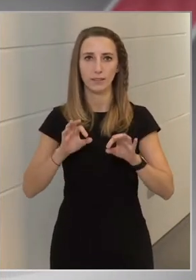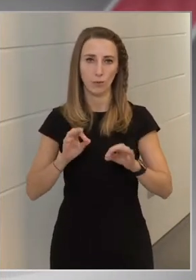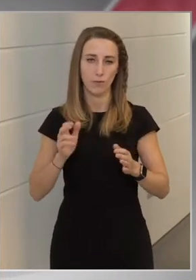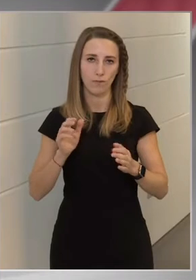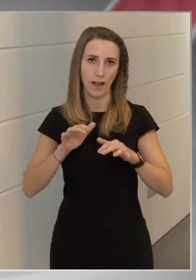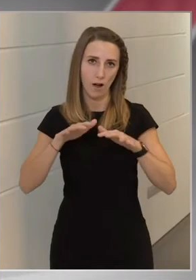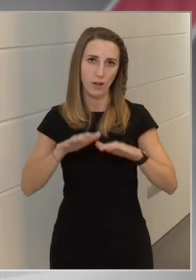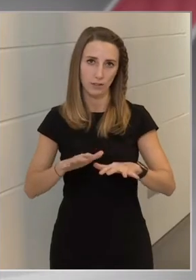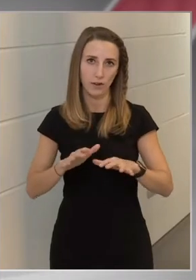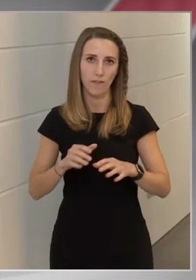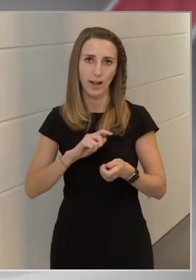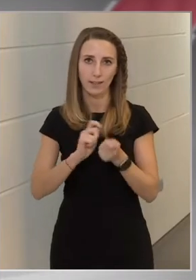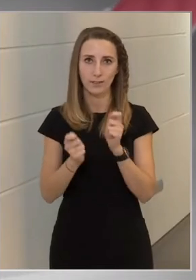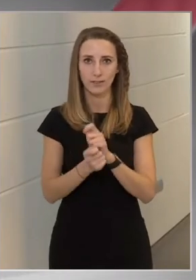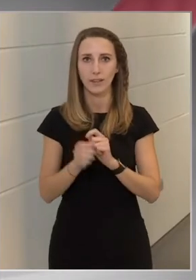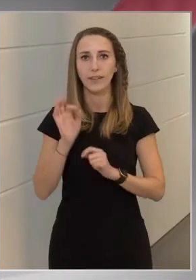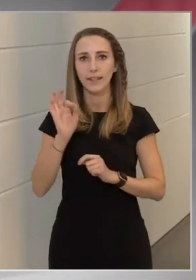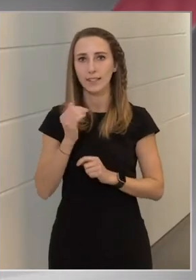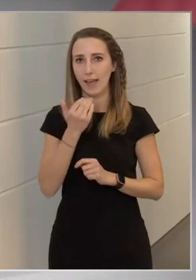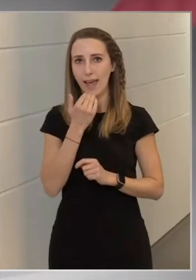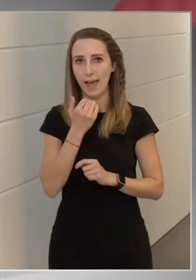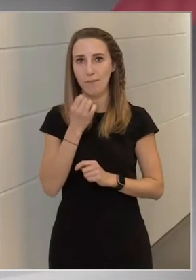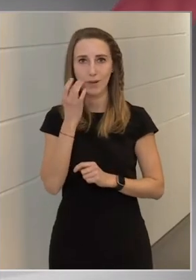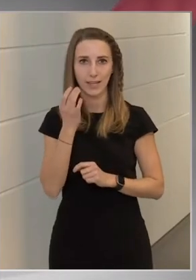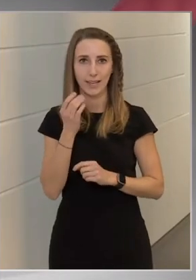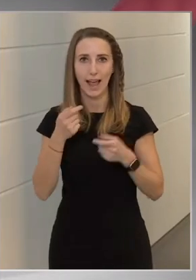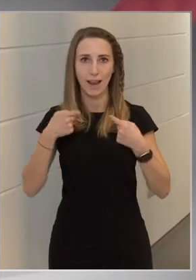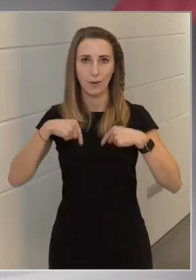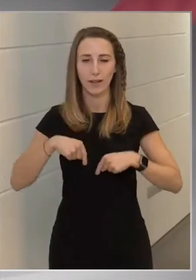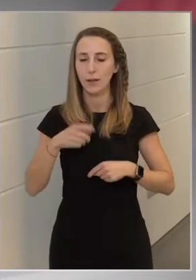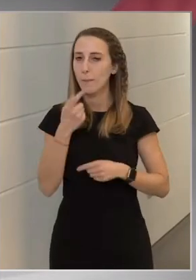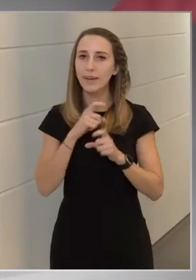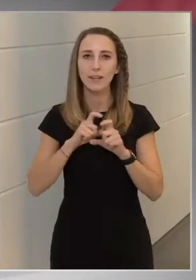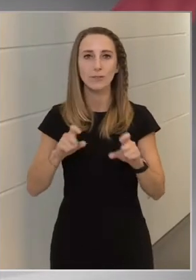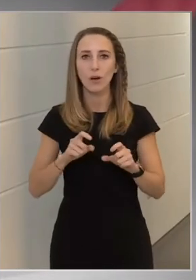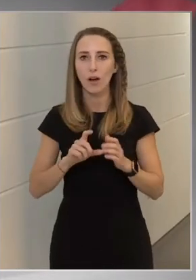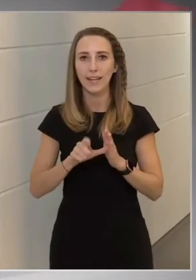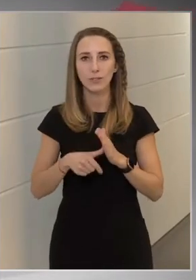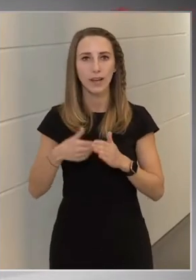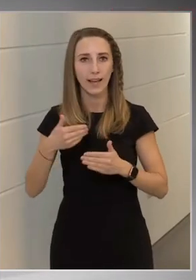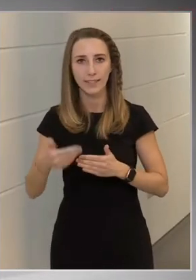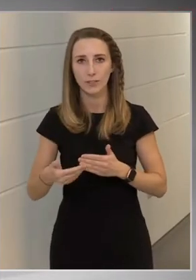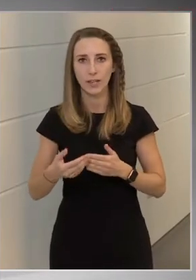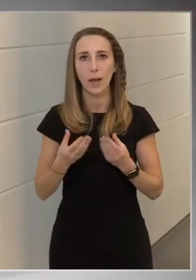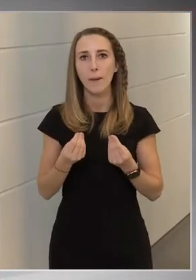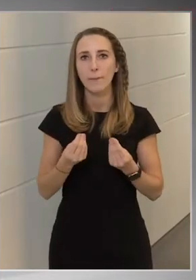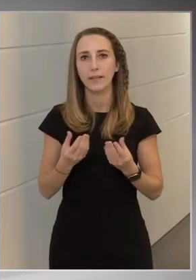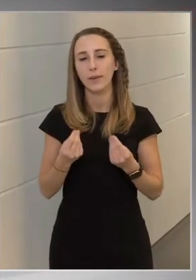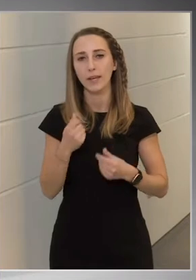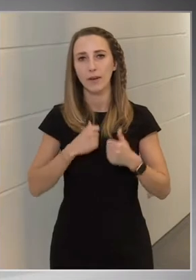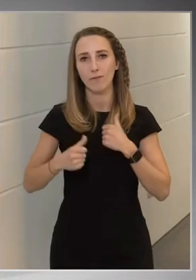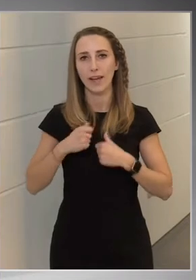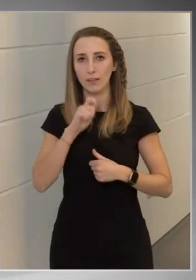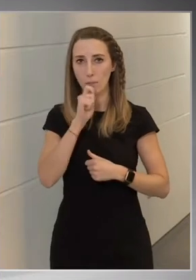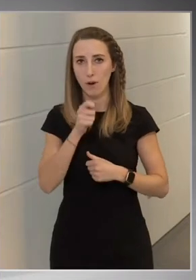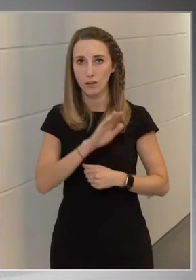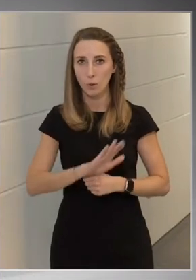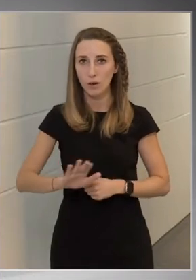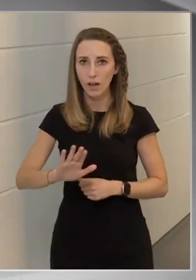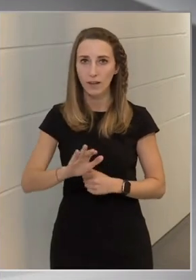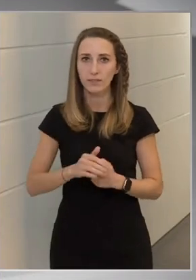változtatást, égyezte meg az LB elnöke is. Mi az oka a késlekedésnek? Ez mennyire és mennyibe fájhat a magyaroknak?